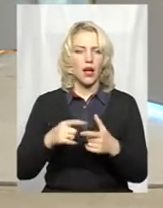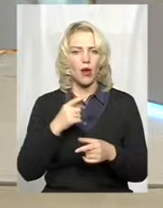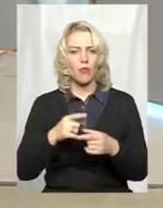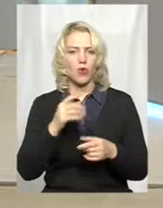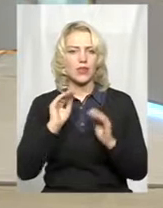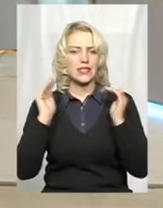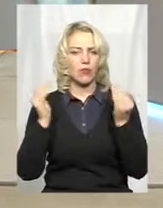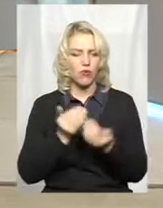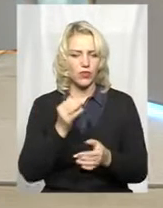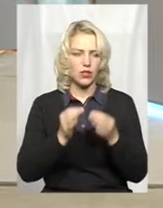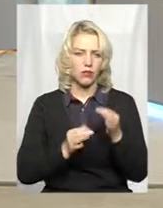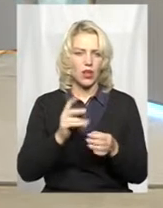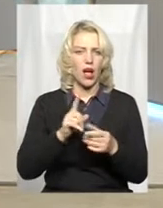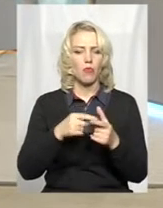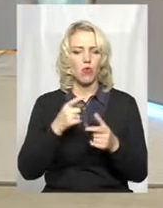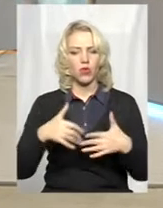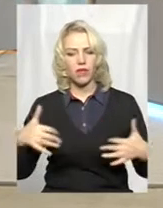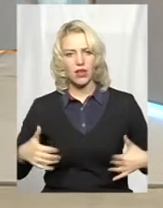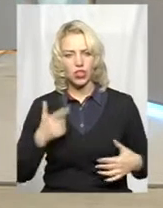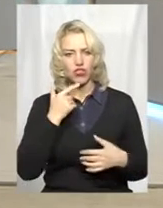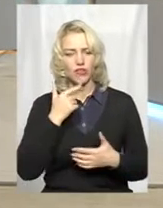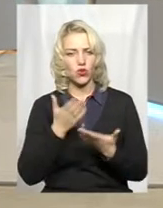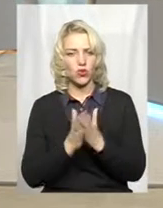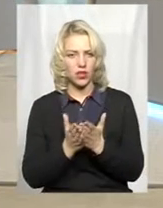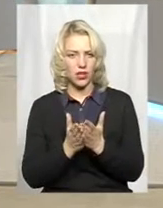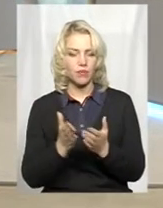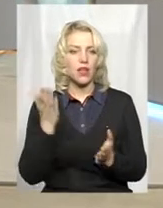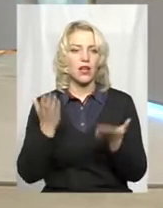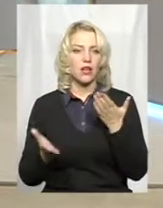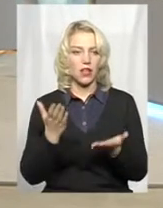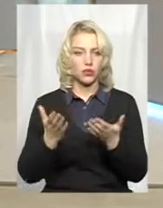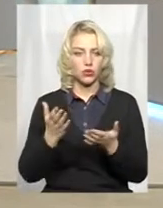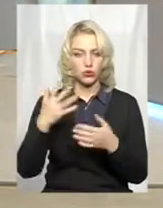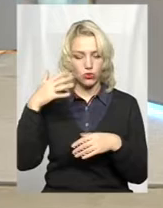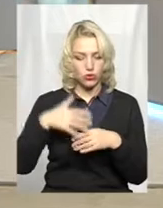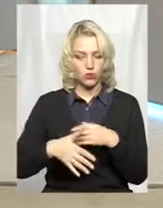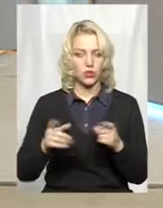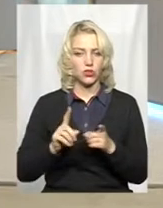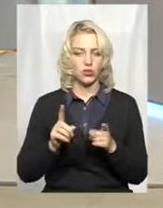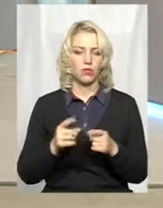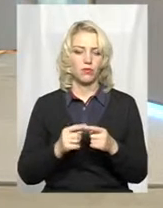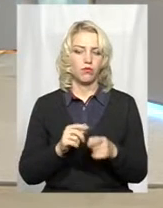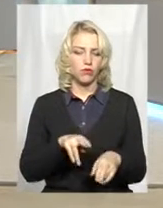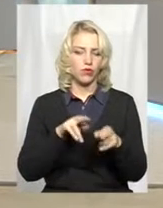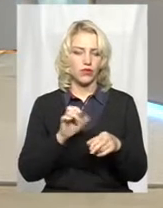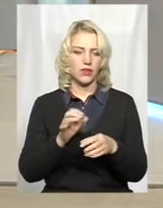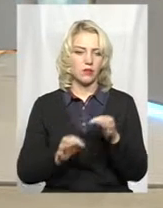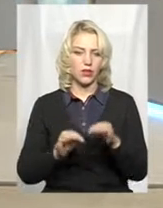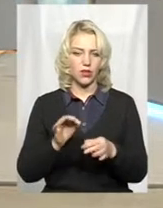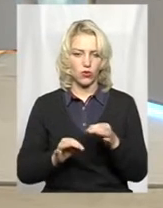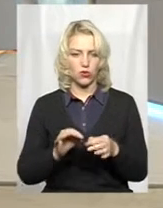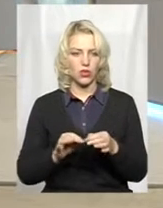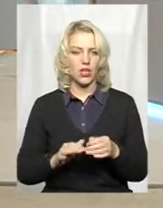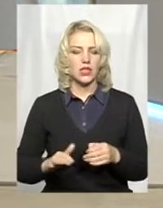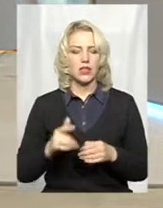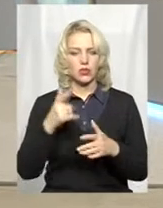фонду, або на тварин, занесених до Червоної книги. Ну, якщо зрозуміло полювання на території природозаповідного фонду, тут